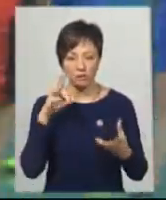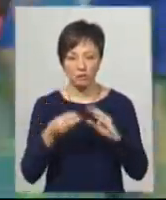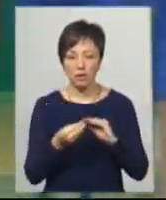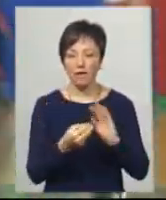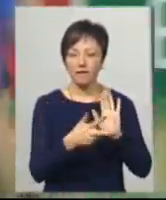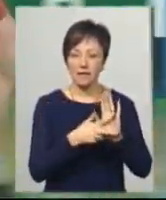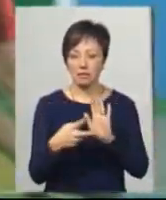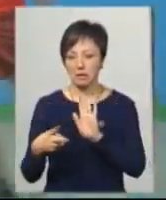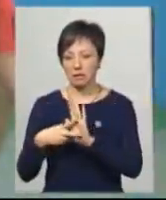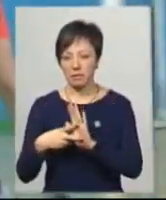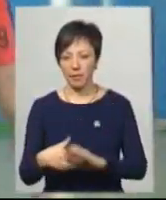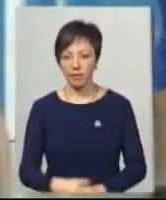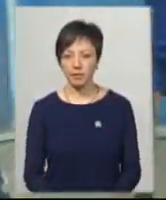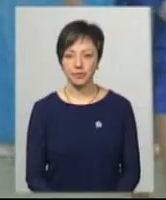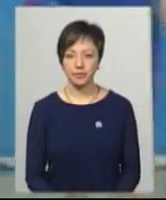рахунком 8-7.